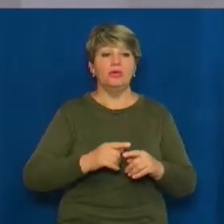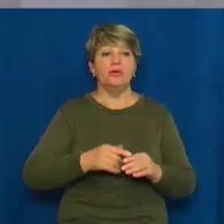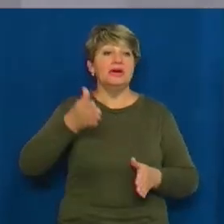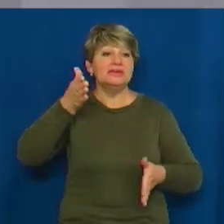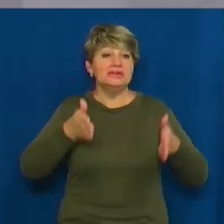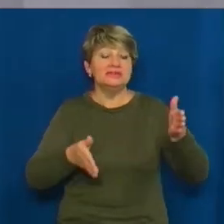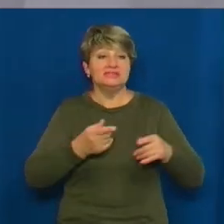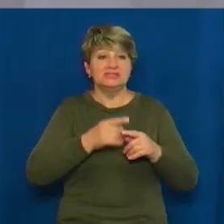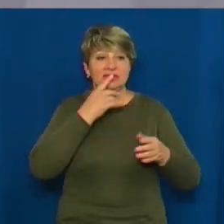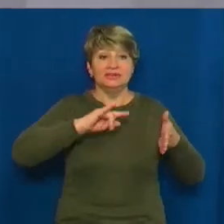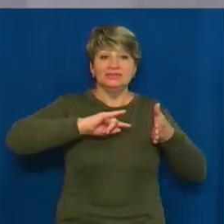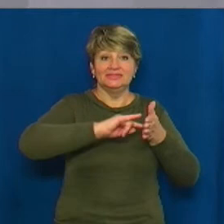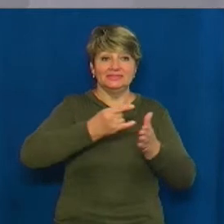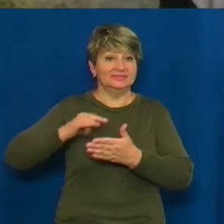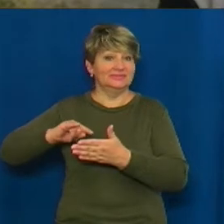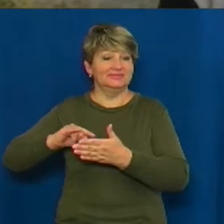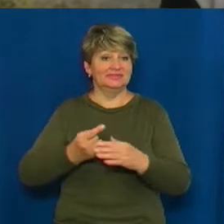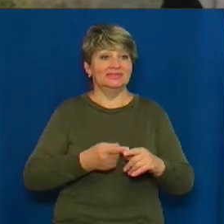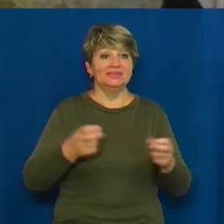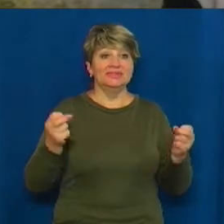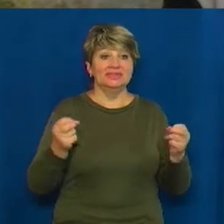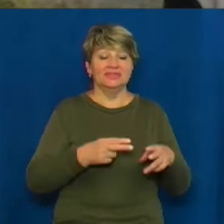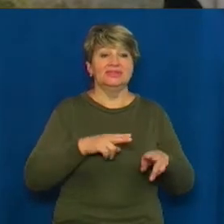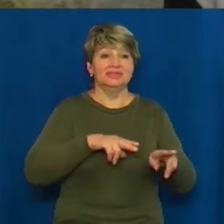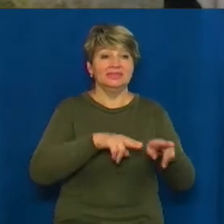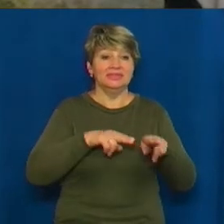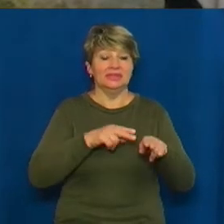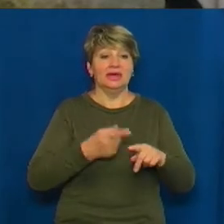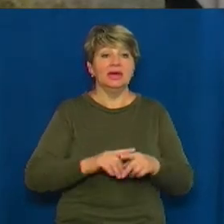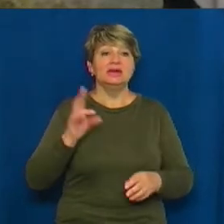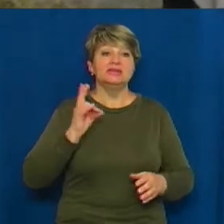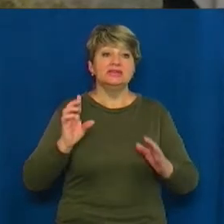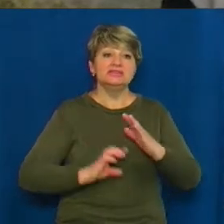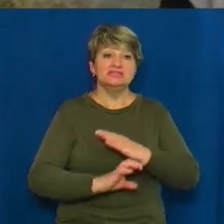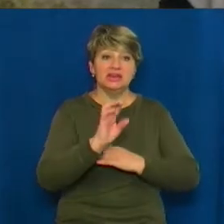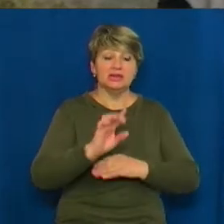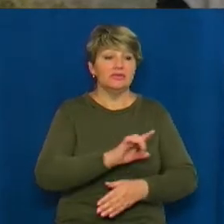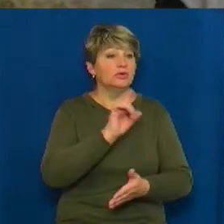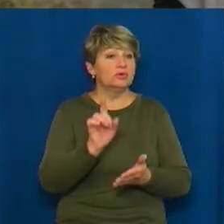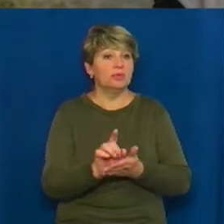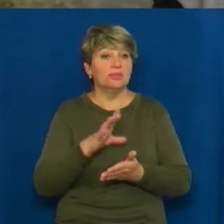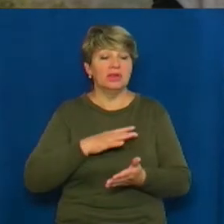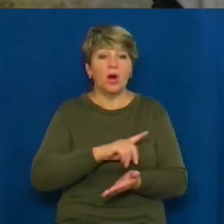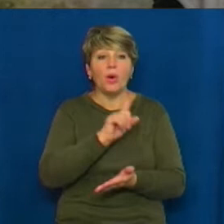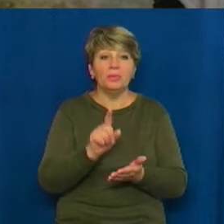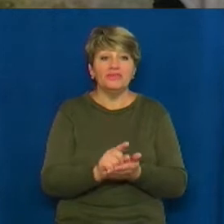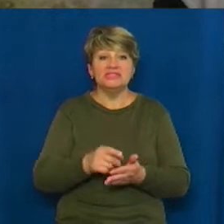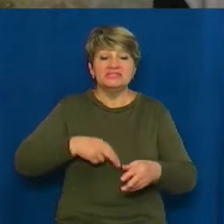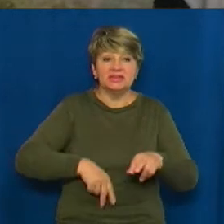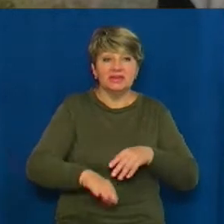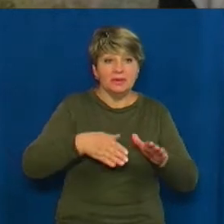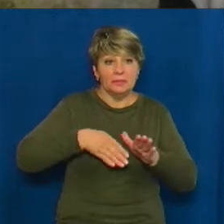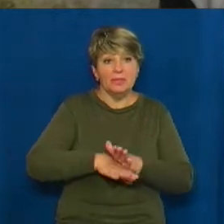археологічної групи Лариси Виногродської, церкви такого типу мали обов'язкові ходи, які вели до підземних приміщень.